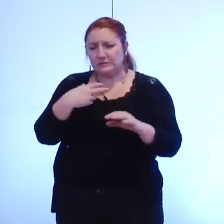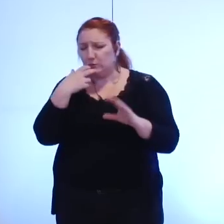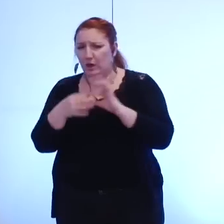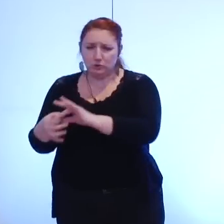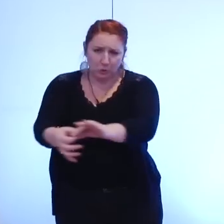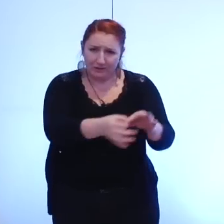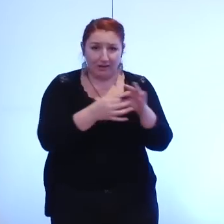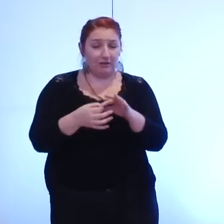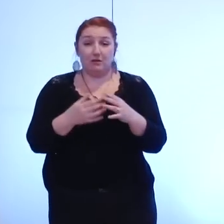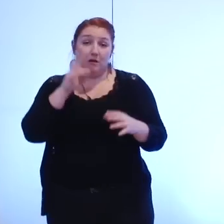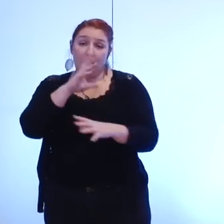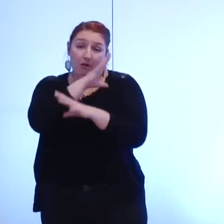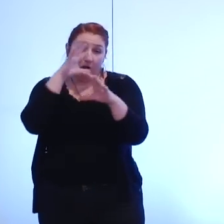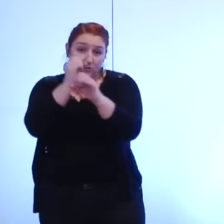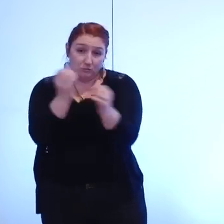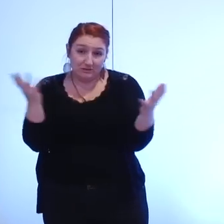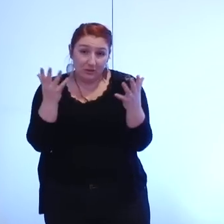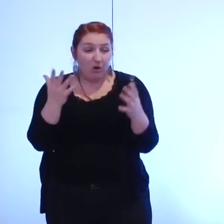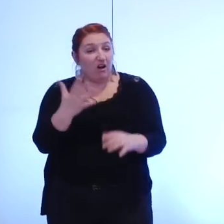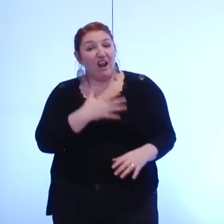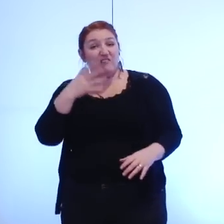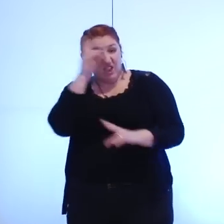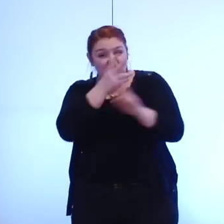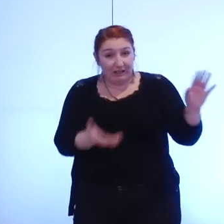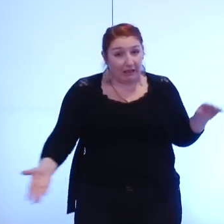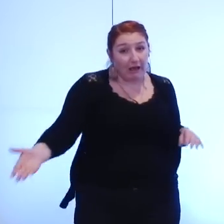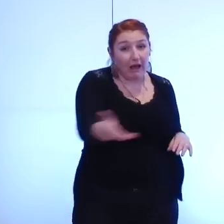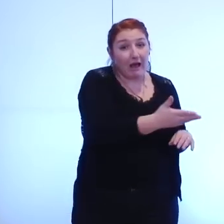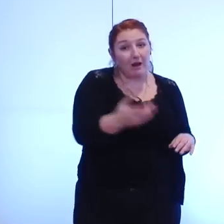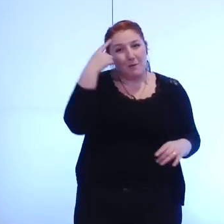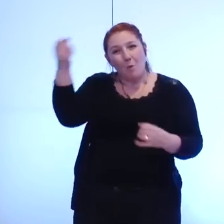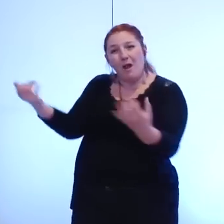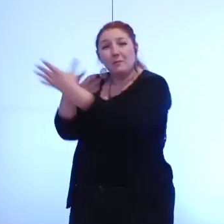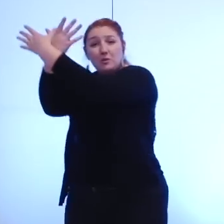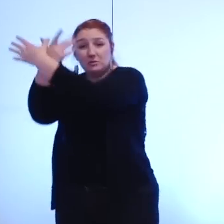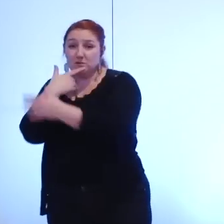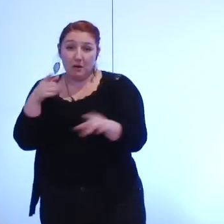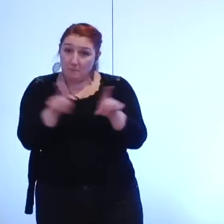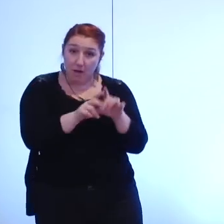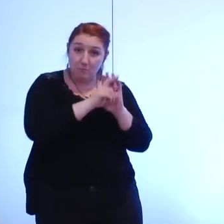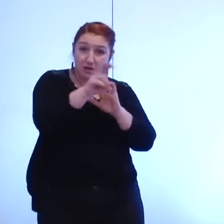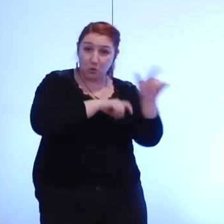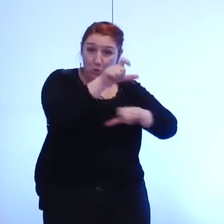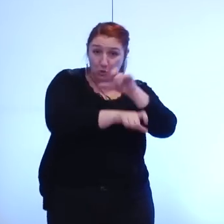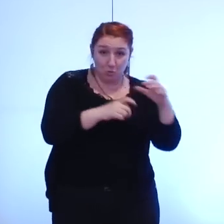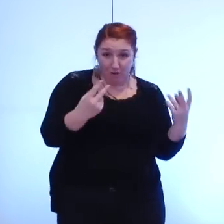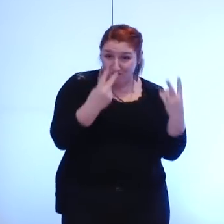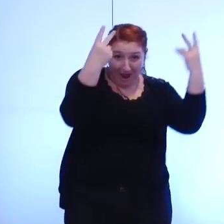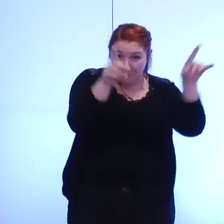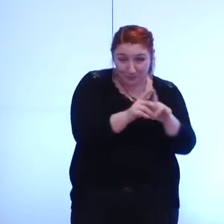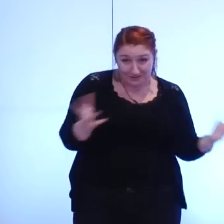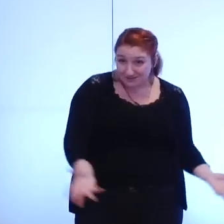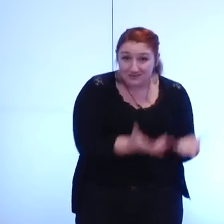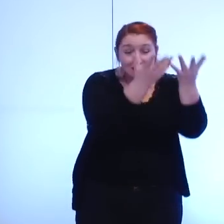résume dans le fait que l'intérêt général s'il est valable pour les habitants de la métropole il est valable pour les grenoblois et c'est pour cela que nous serons